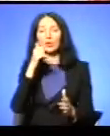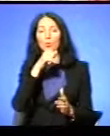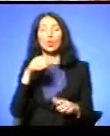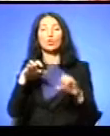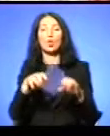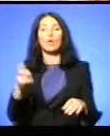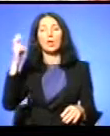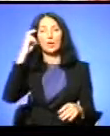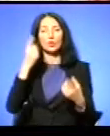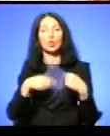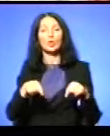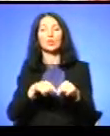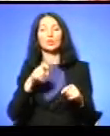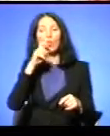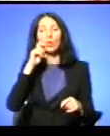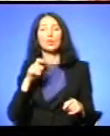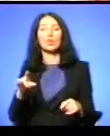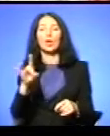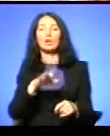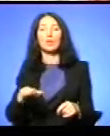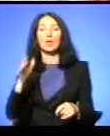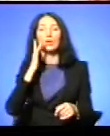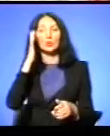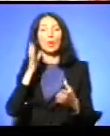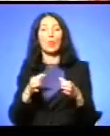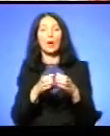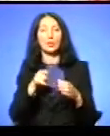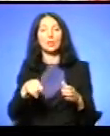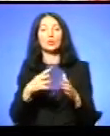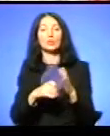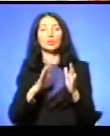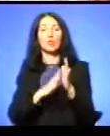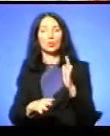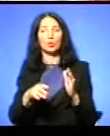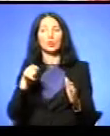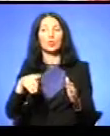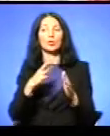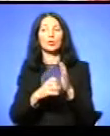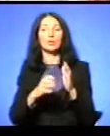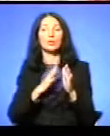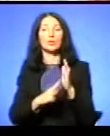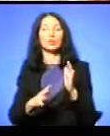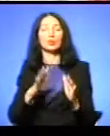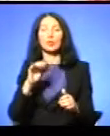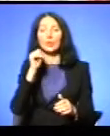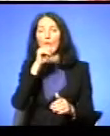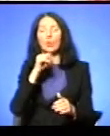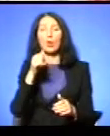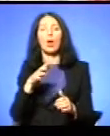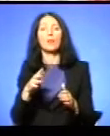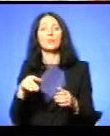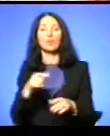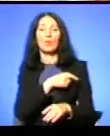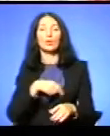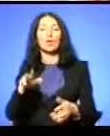голова Київської організації Української республіканської партії У 1990-1994 роках депутат